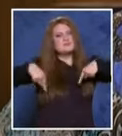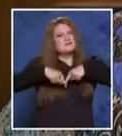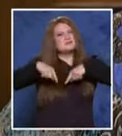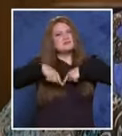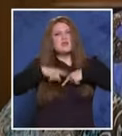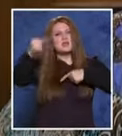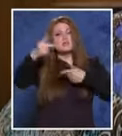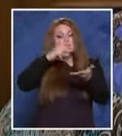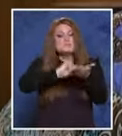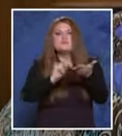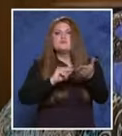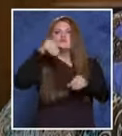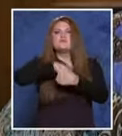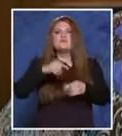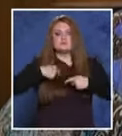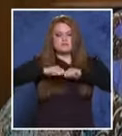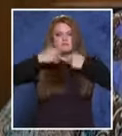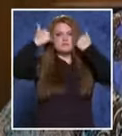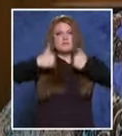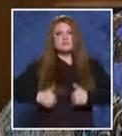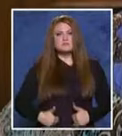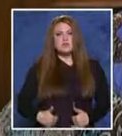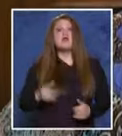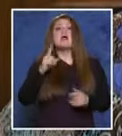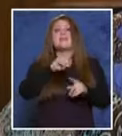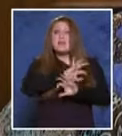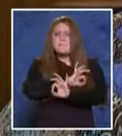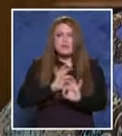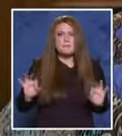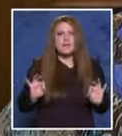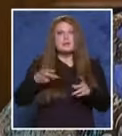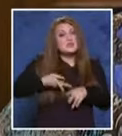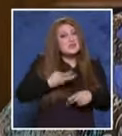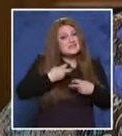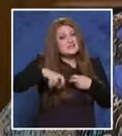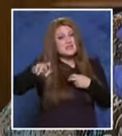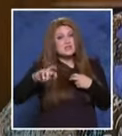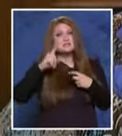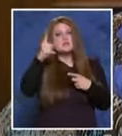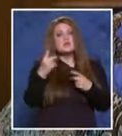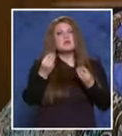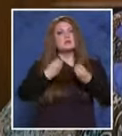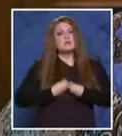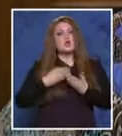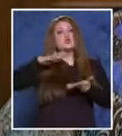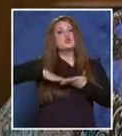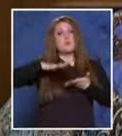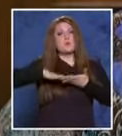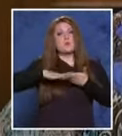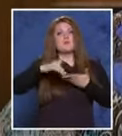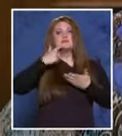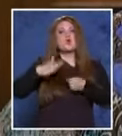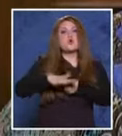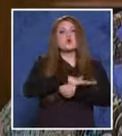и нанесените телесни увреждения. Непременно не забравяйте на излизане да поискате да ви бъде издаден документ за